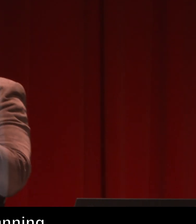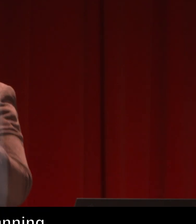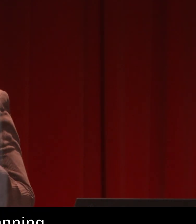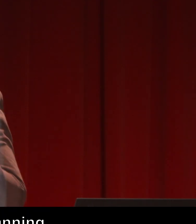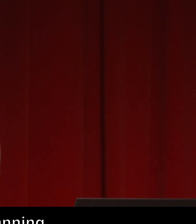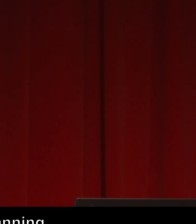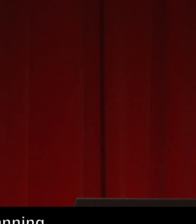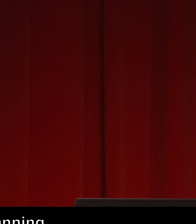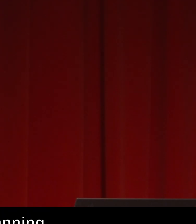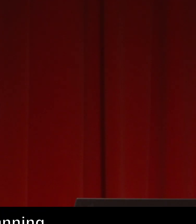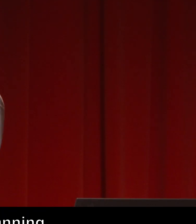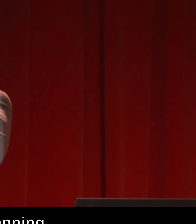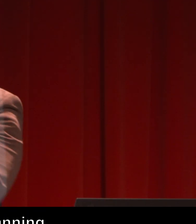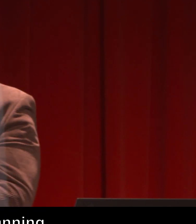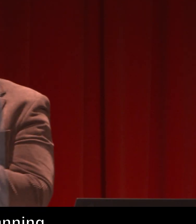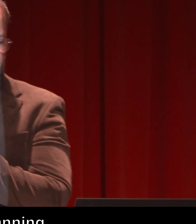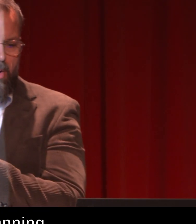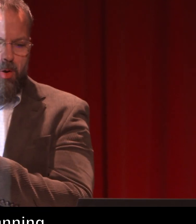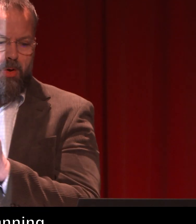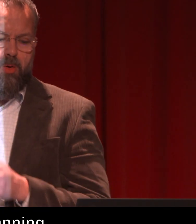inkludert i en større gruppe.